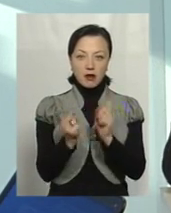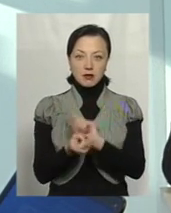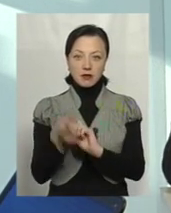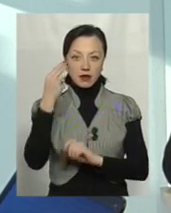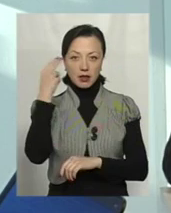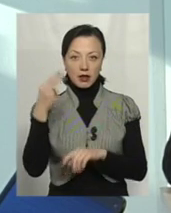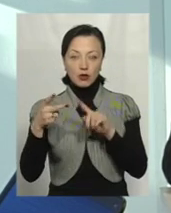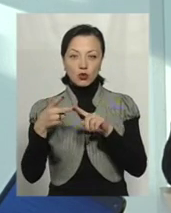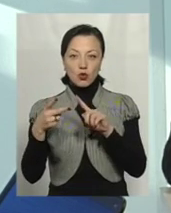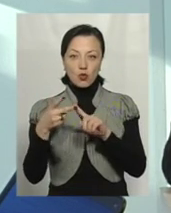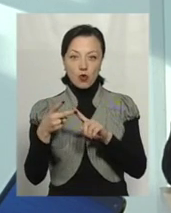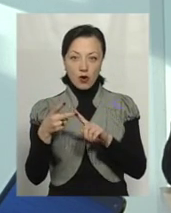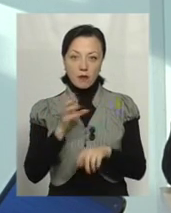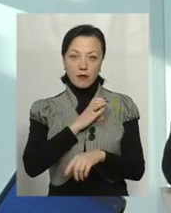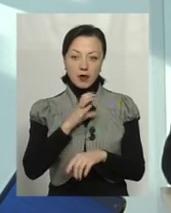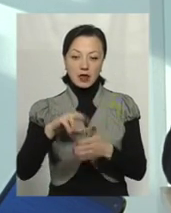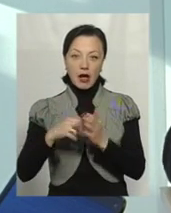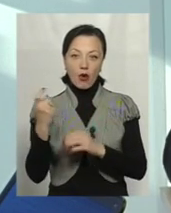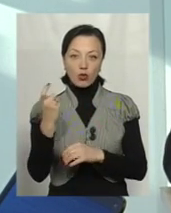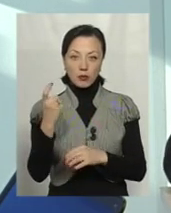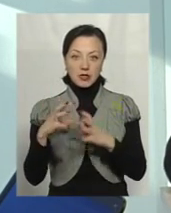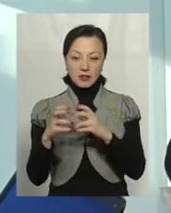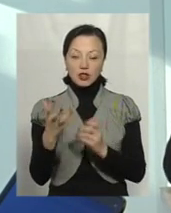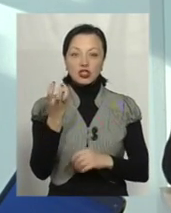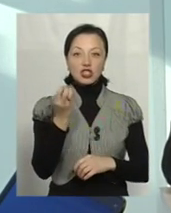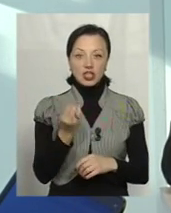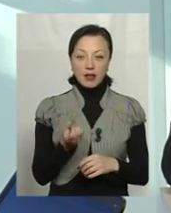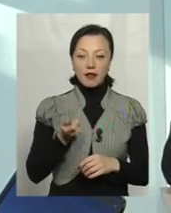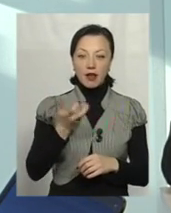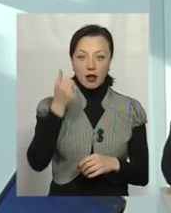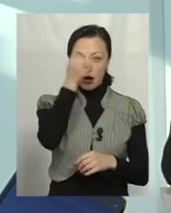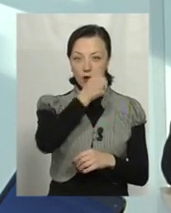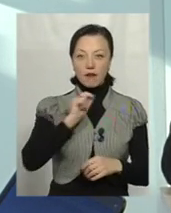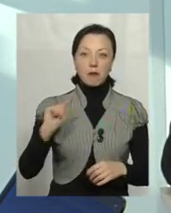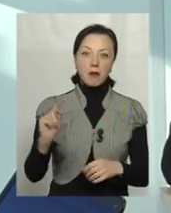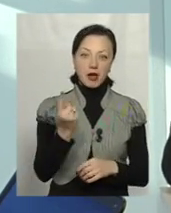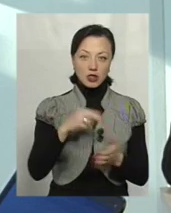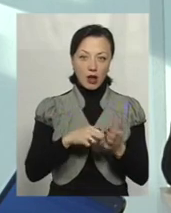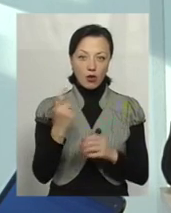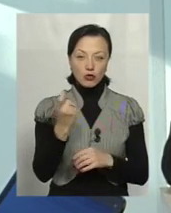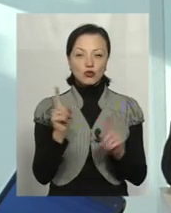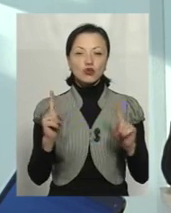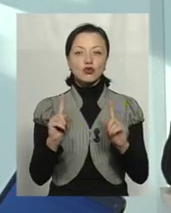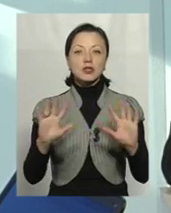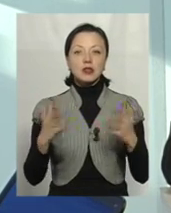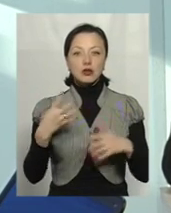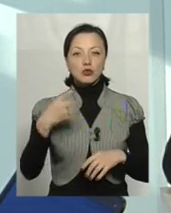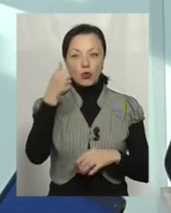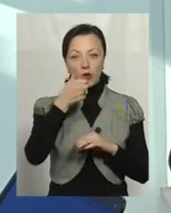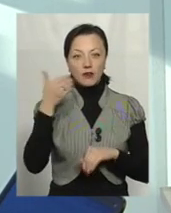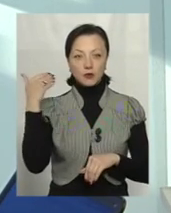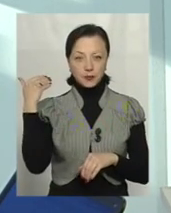Китай – друга економіка світу. Ще пару років і буде перша економіка світу. Що ж стало 40 років тому?